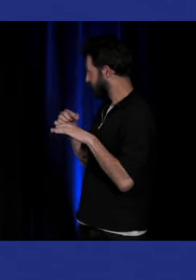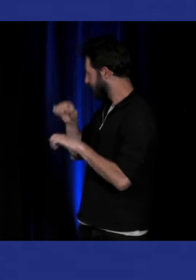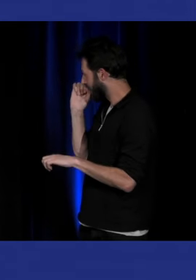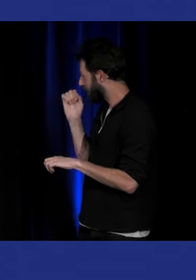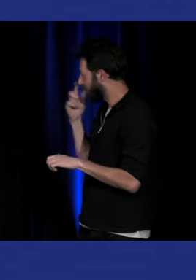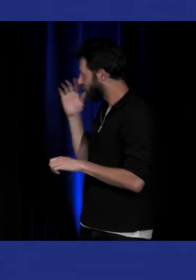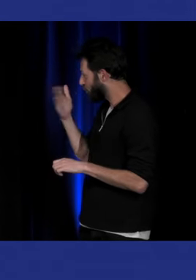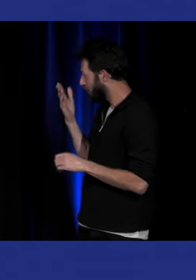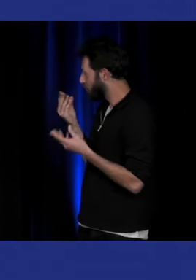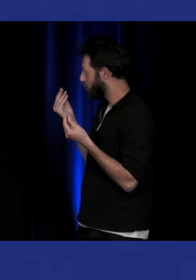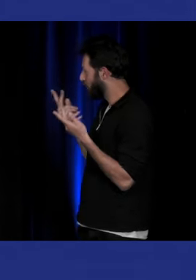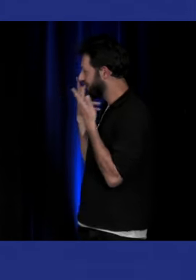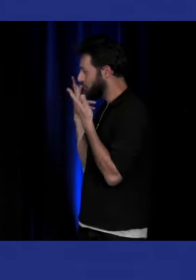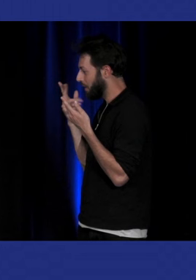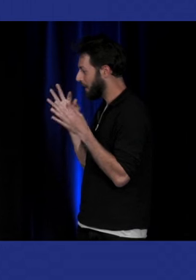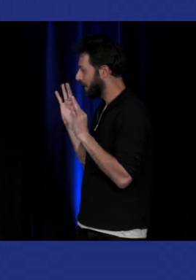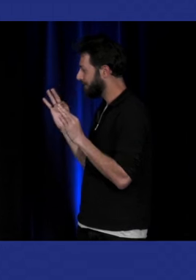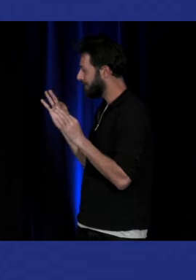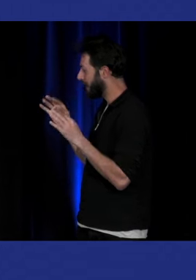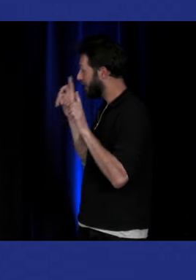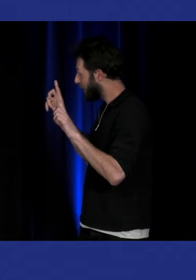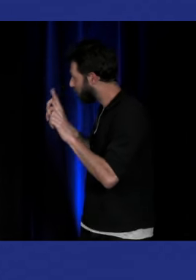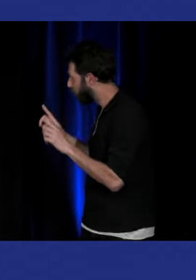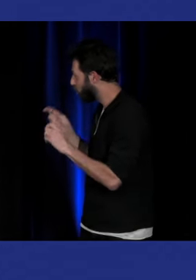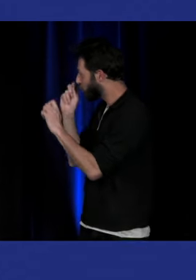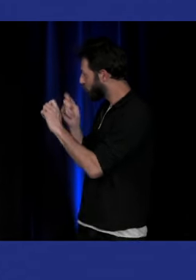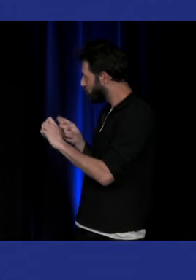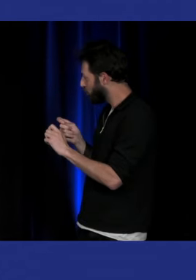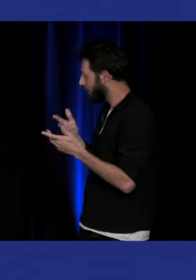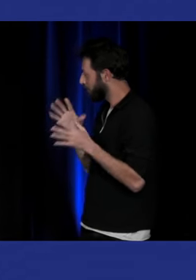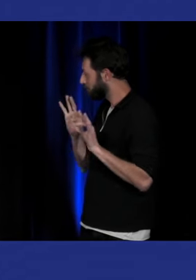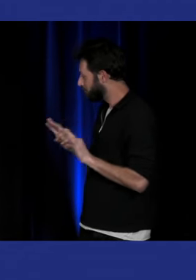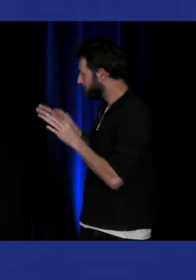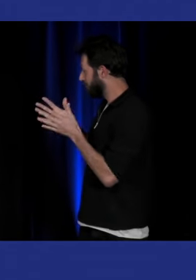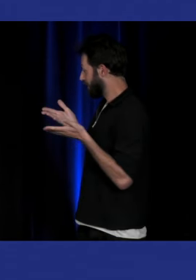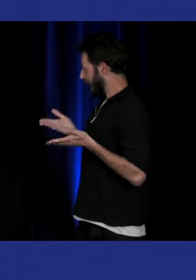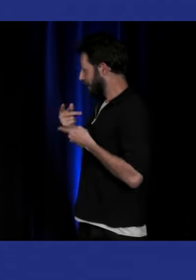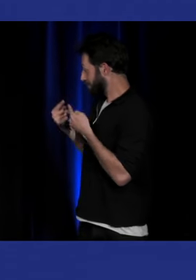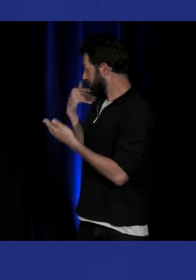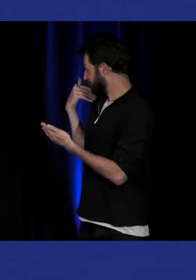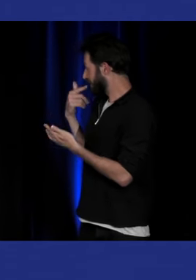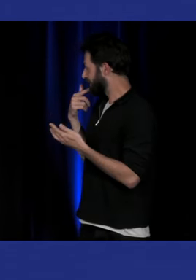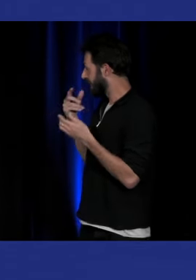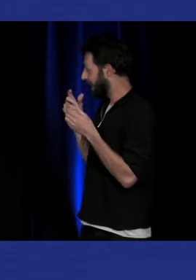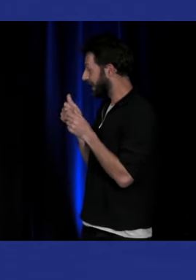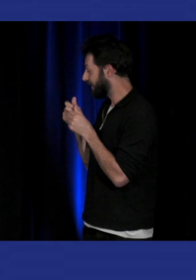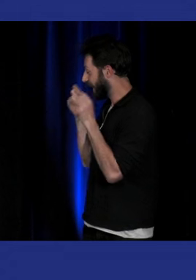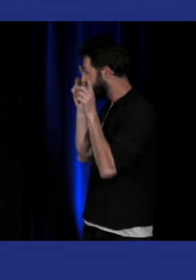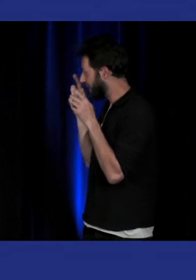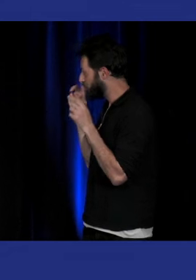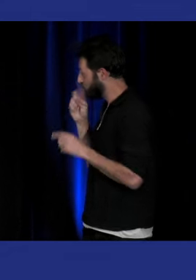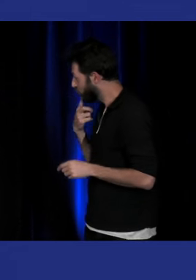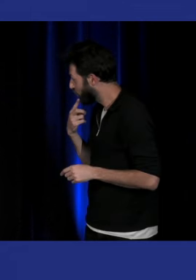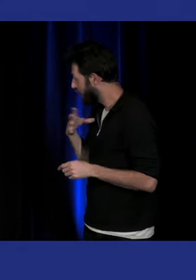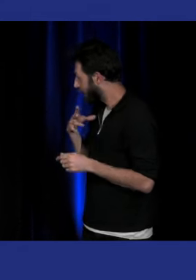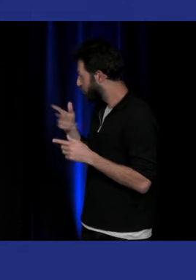vous avez montré des oeuvres du 19e siècle des tableaux des sculptures etc mais là